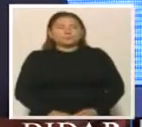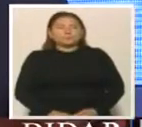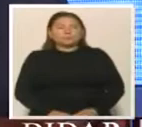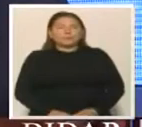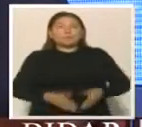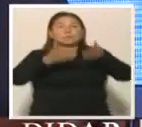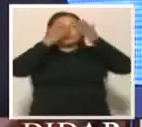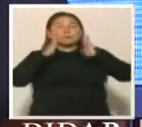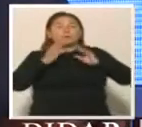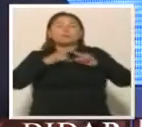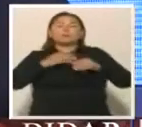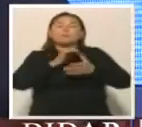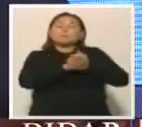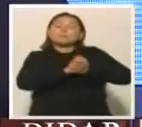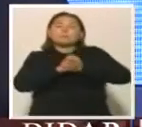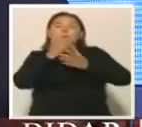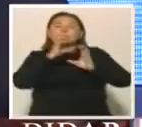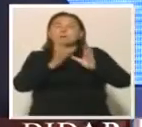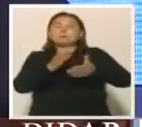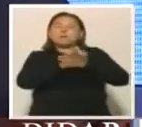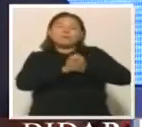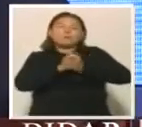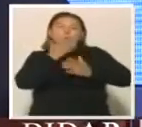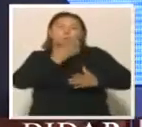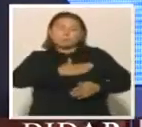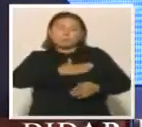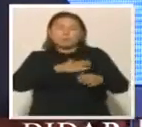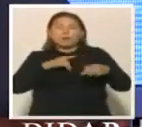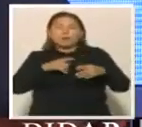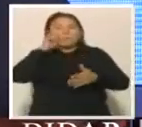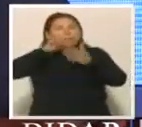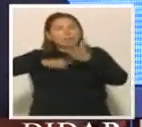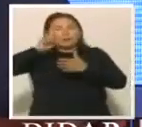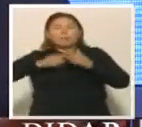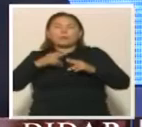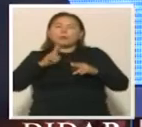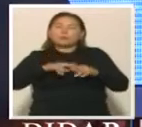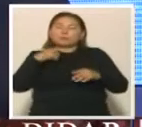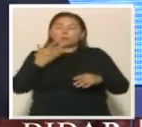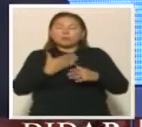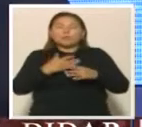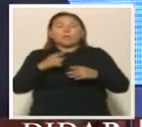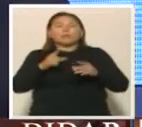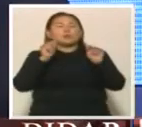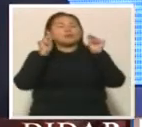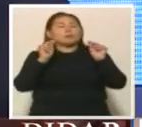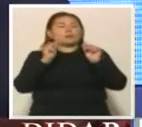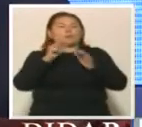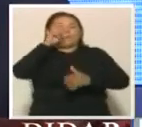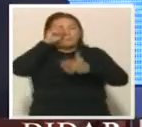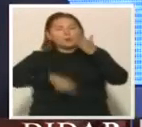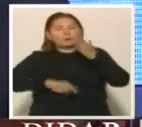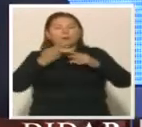Ислам – миролюбивая религия. Как сказано в Коране, уклоняйся от зла и делай добро, ищи мира и стремись к нему. А наш поэт и